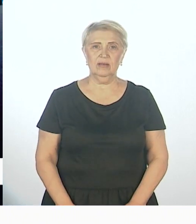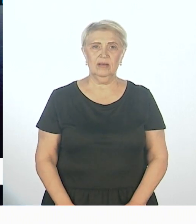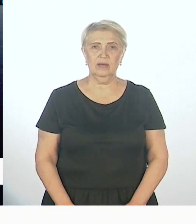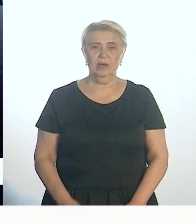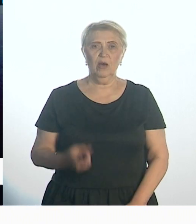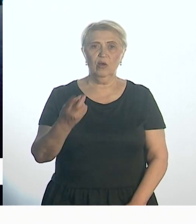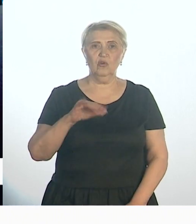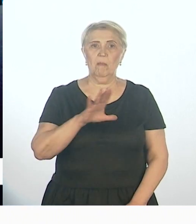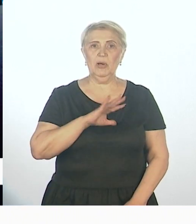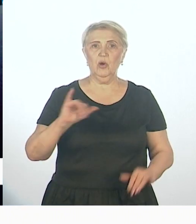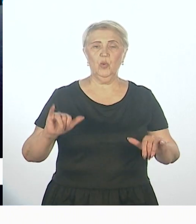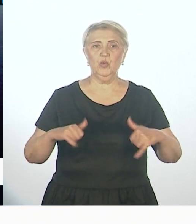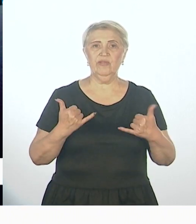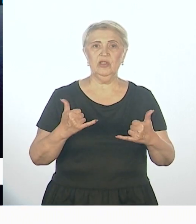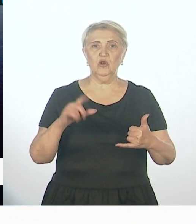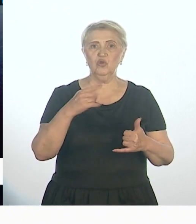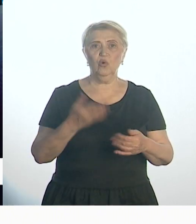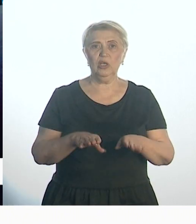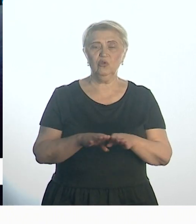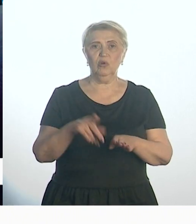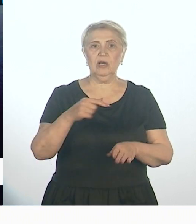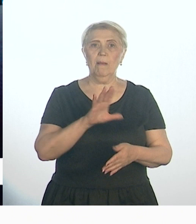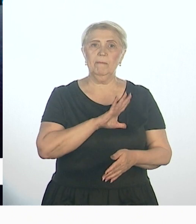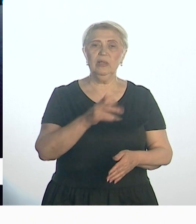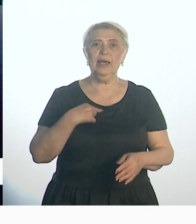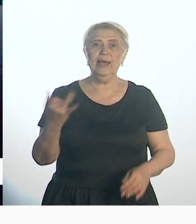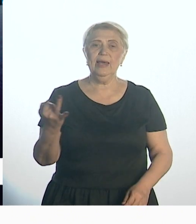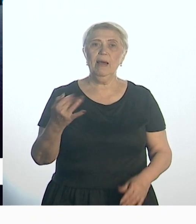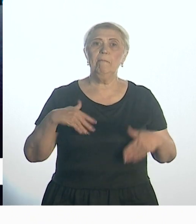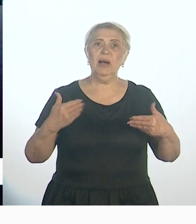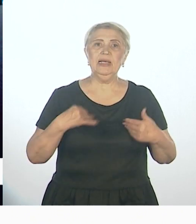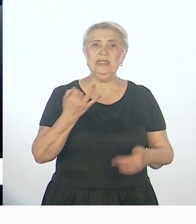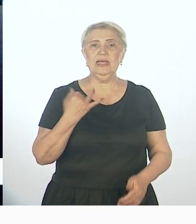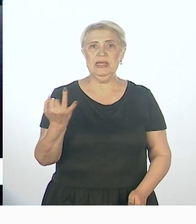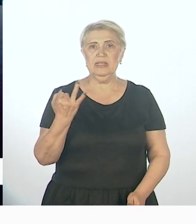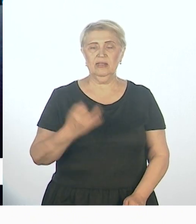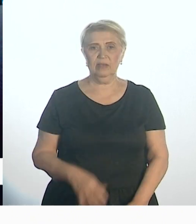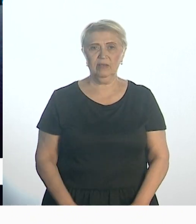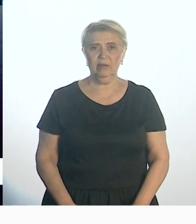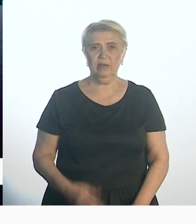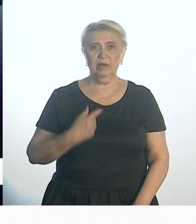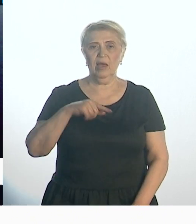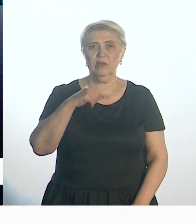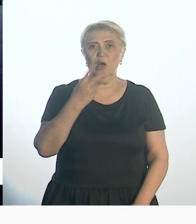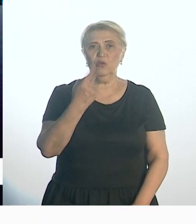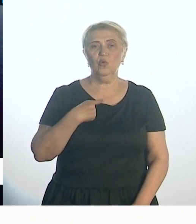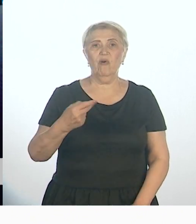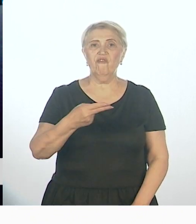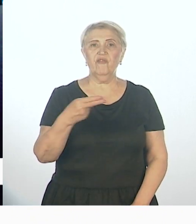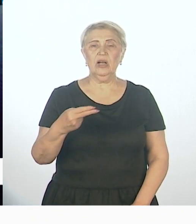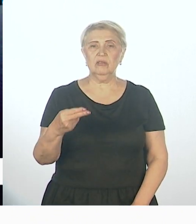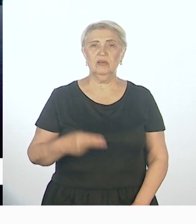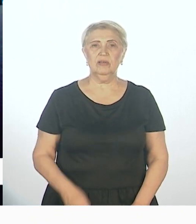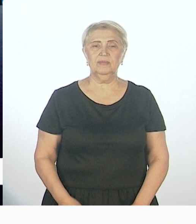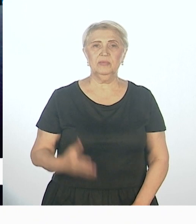удивлены, что было настолько полезно и Вот вы как организаторы этого мероприятия, расскажите. Сейчас скажу одну фразу, не могу ее не сказать.